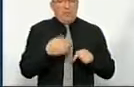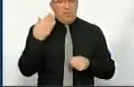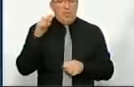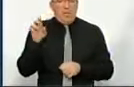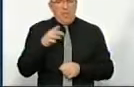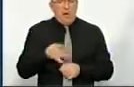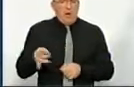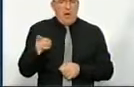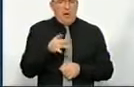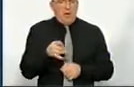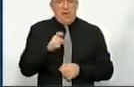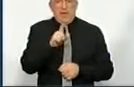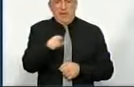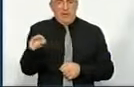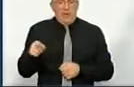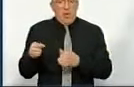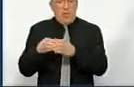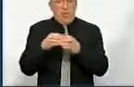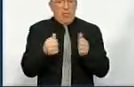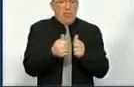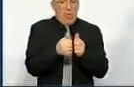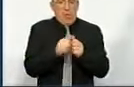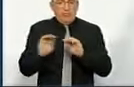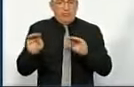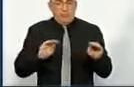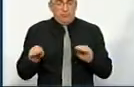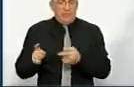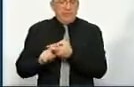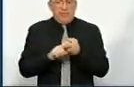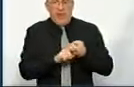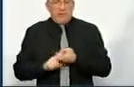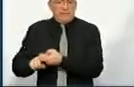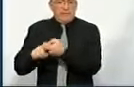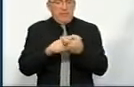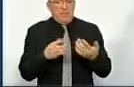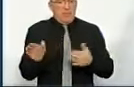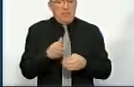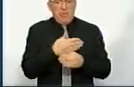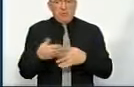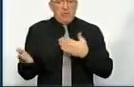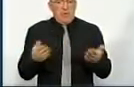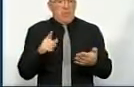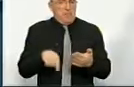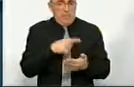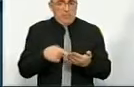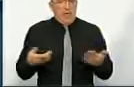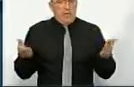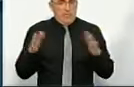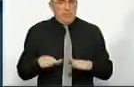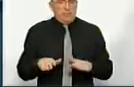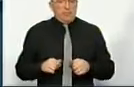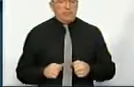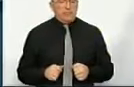Бобринецького району. Ну, тобто, тих громад, які поруч розташовані, і які зв'язки між ними. Це питання рушається? Дивіться,